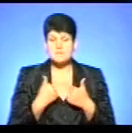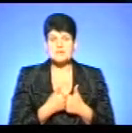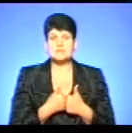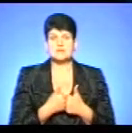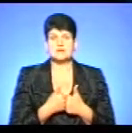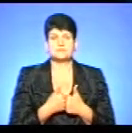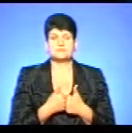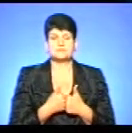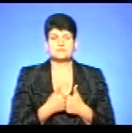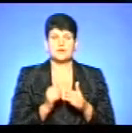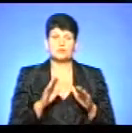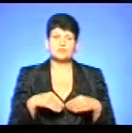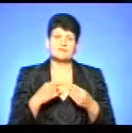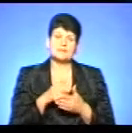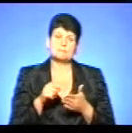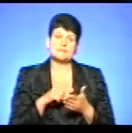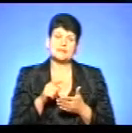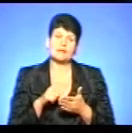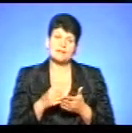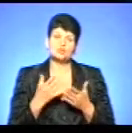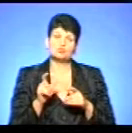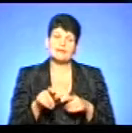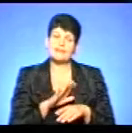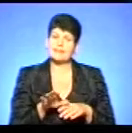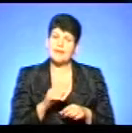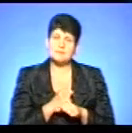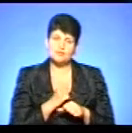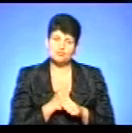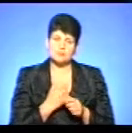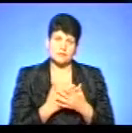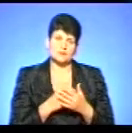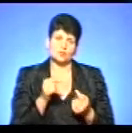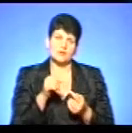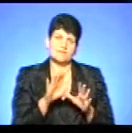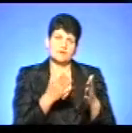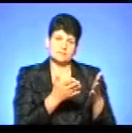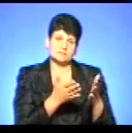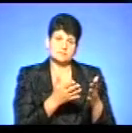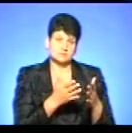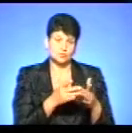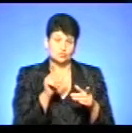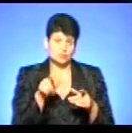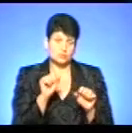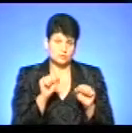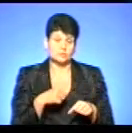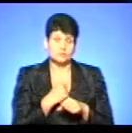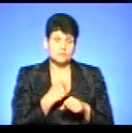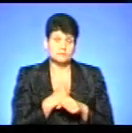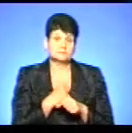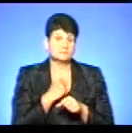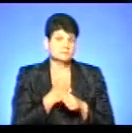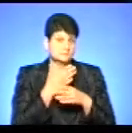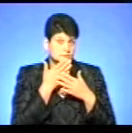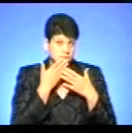ставити запитання, якщо людина не працює, якщо ми говоримо про конкретний випадок, про те, що працездатна людина не працює, ми говоримо за